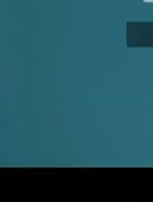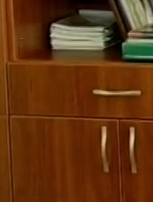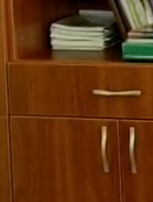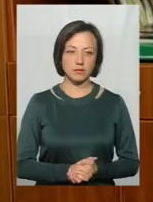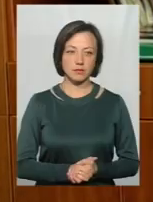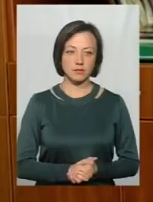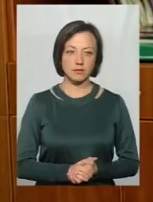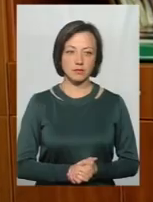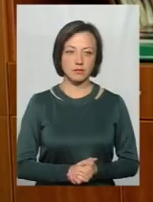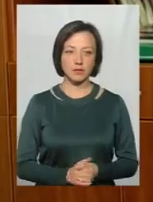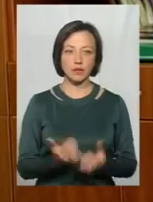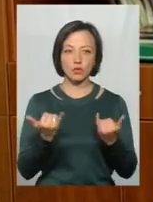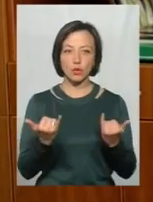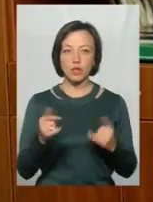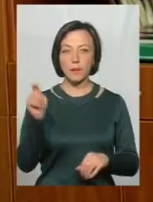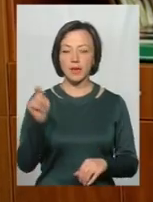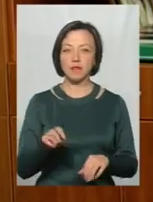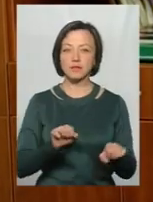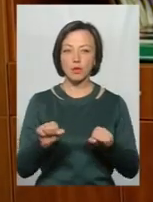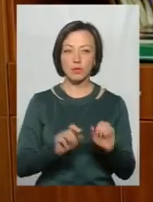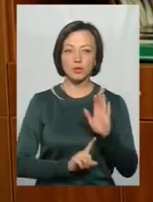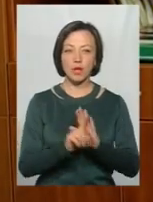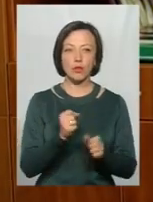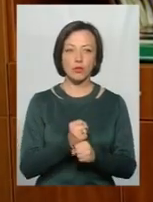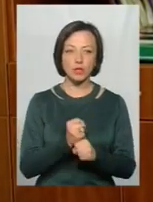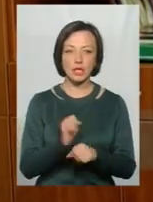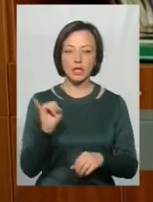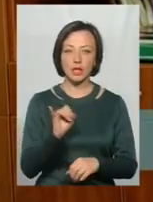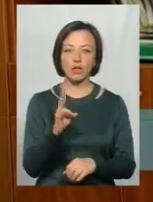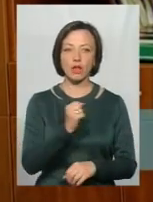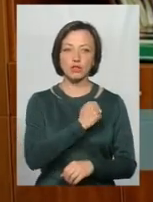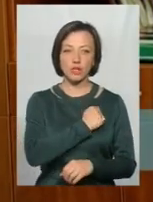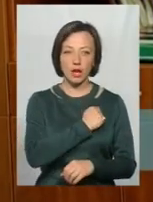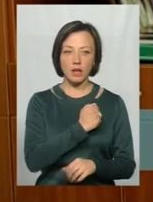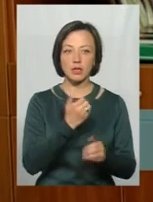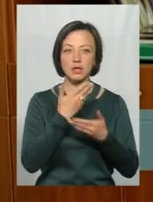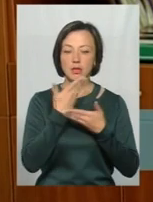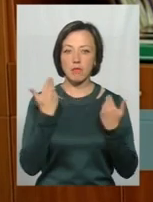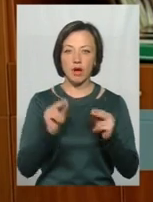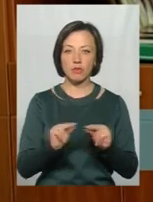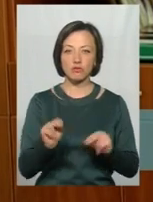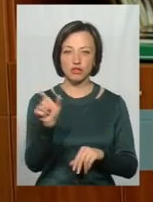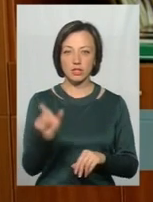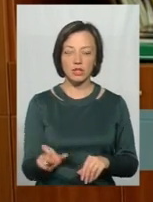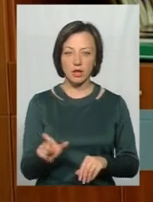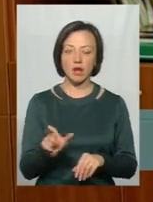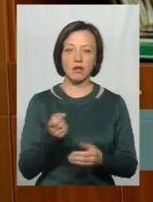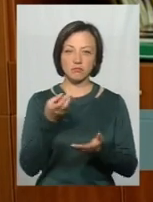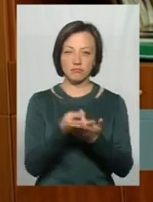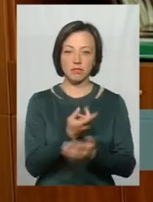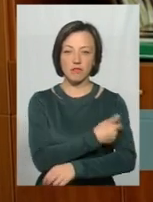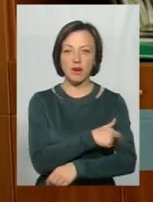Сьогодні тільки приїхала з відрядження, приступила до роботи і, на жаль, немає вчителя, він в лікарні.